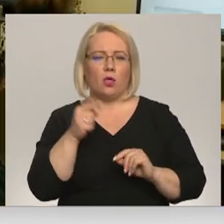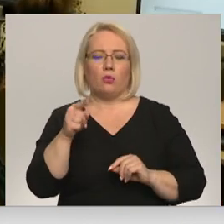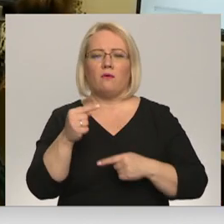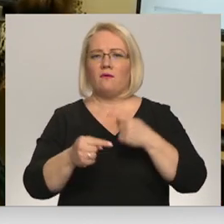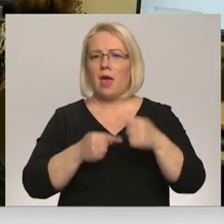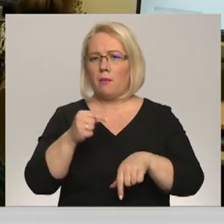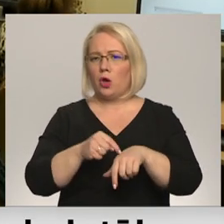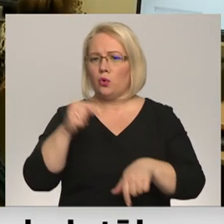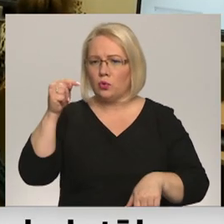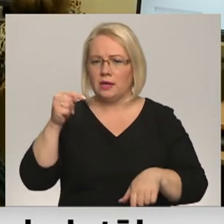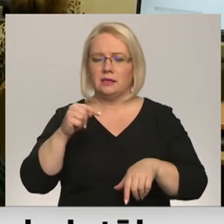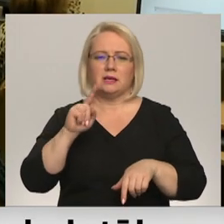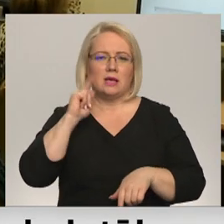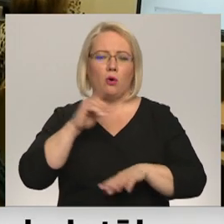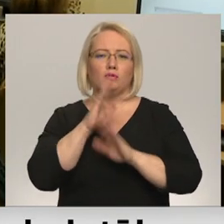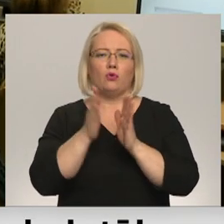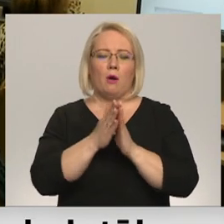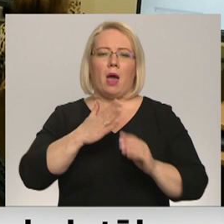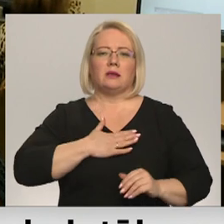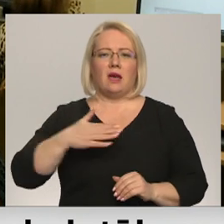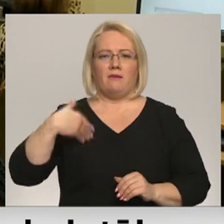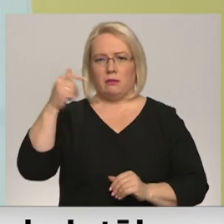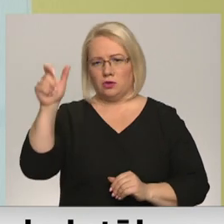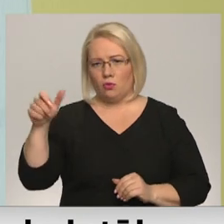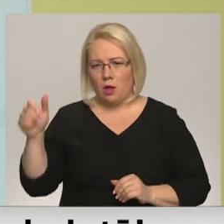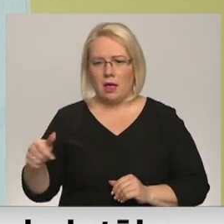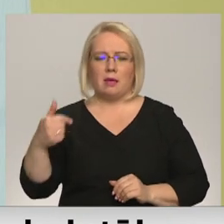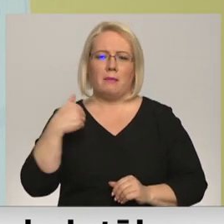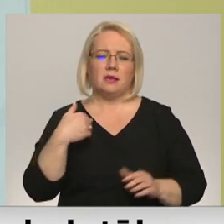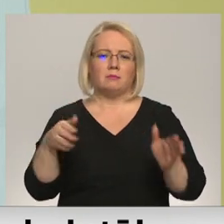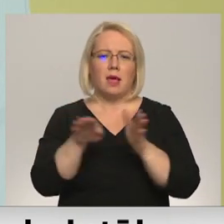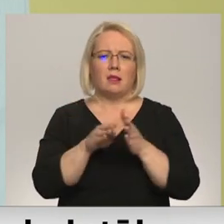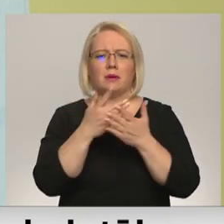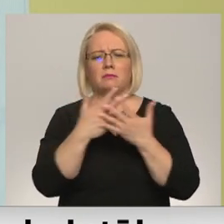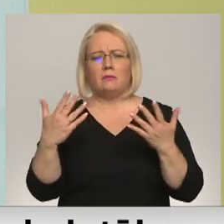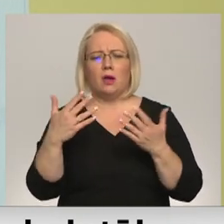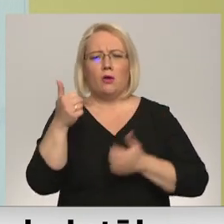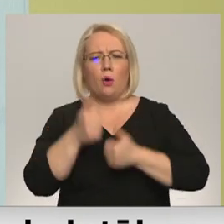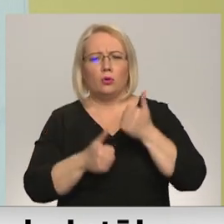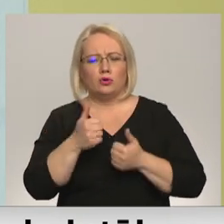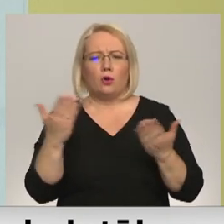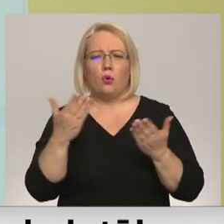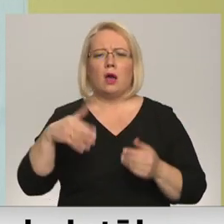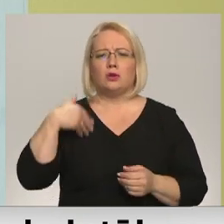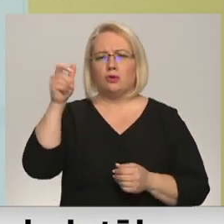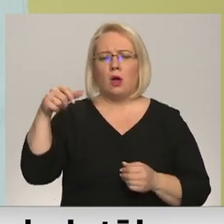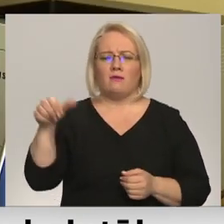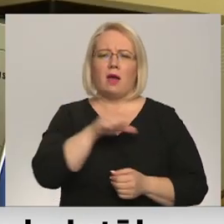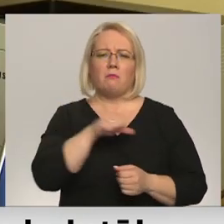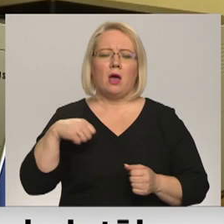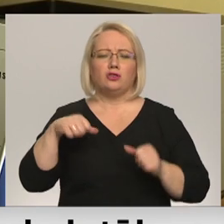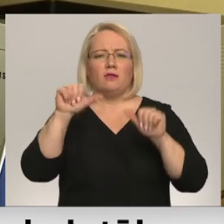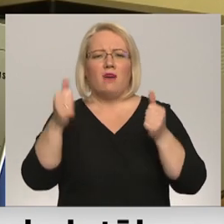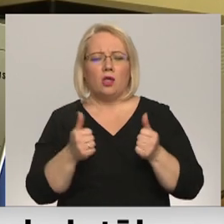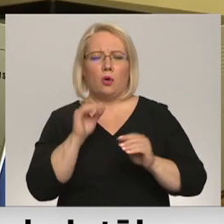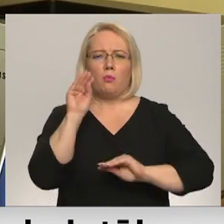jauns kūpā ar saviem skolānim. Mēs pīsadulam taidūs konkursus, kur skolāni var kaut ko veidot poši programināt,